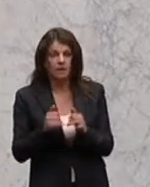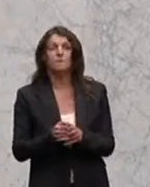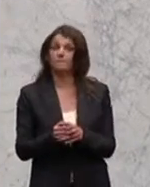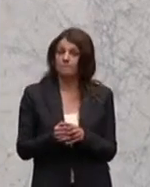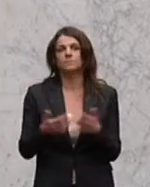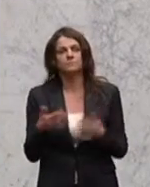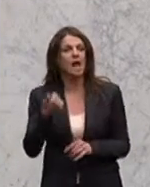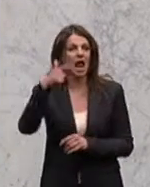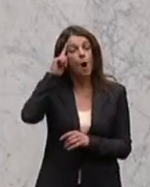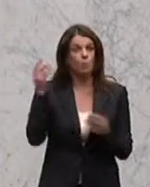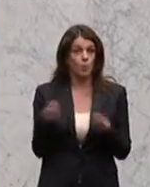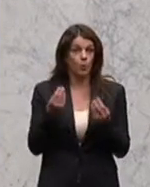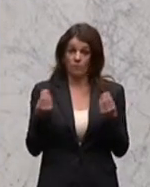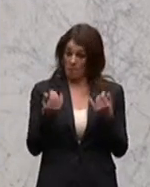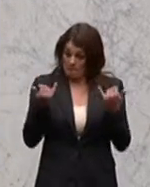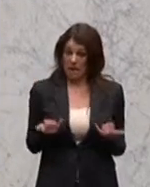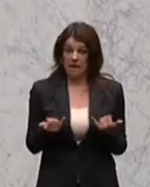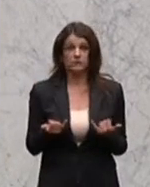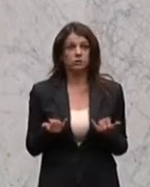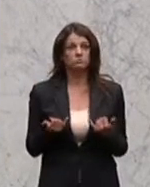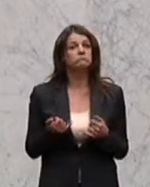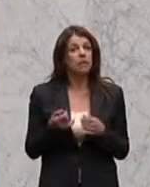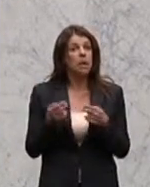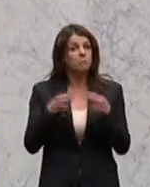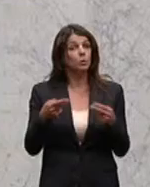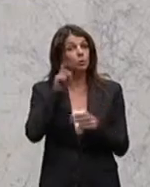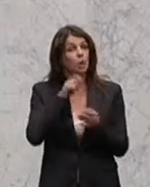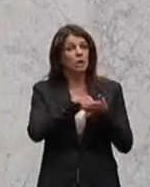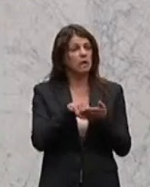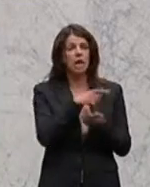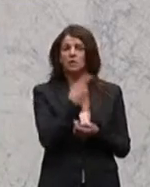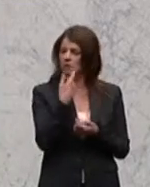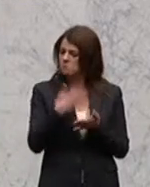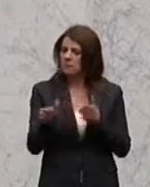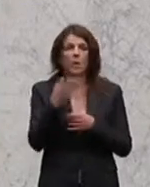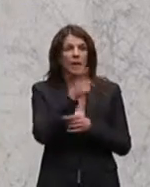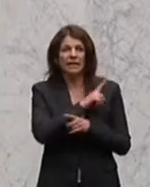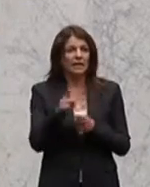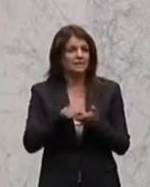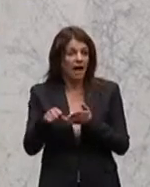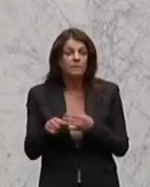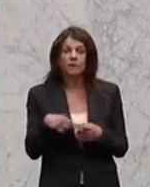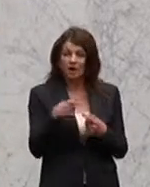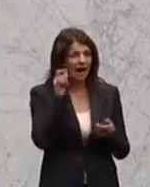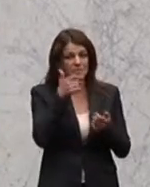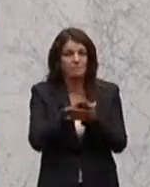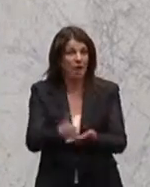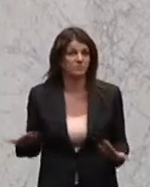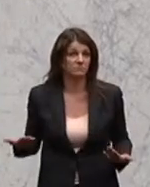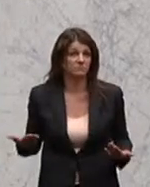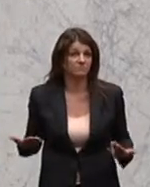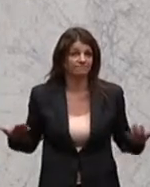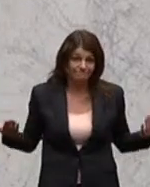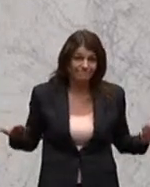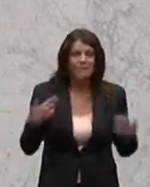auch einer der Hauptgründe, warum jetzt die Behauptung, der Bundessteuerzahler zahlt nichts mehr, einfach nicht aufrechterhalten werden kann. Aber wir